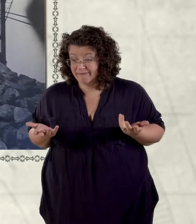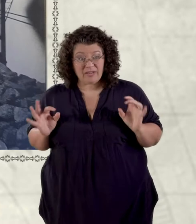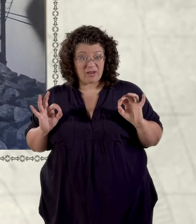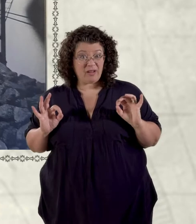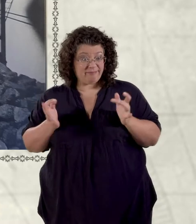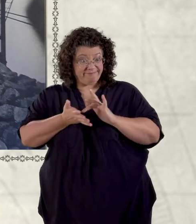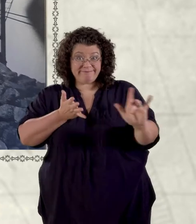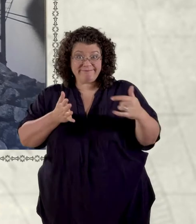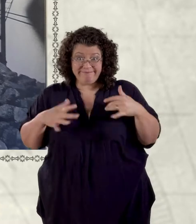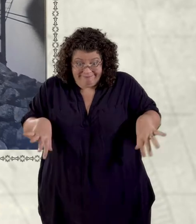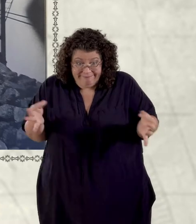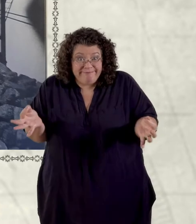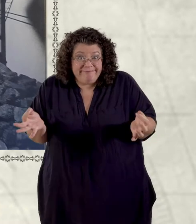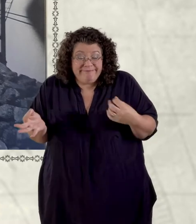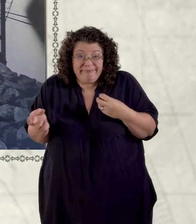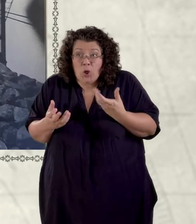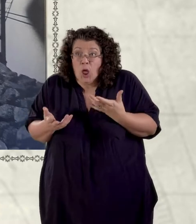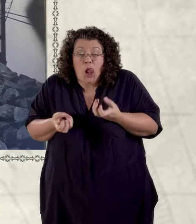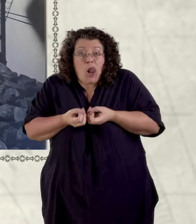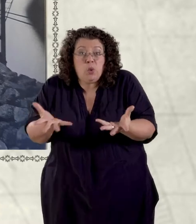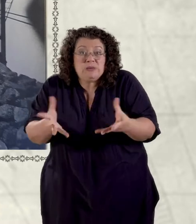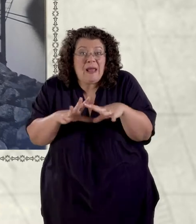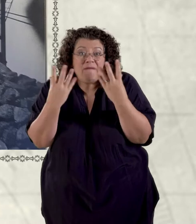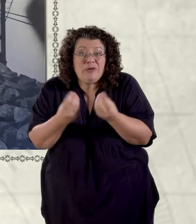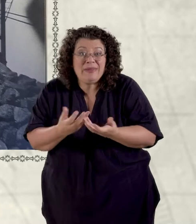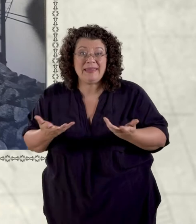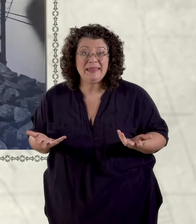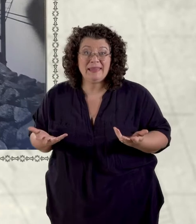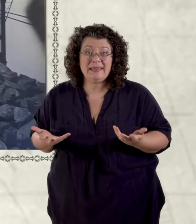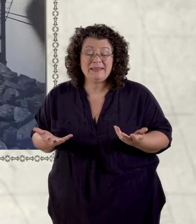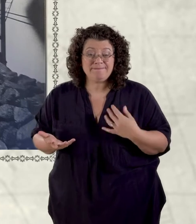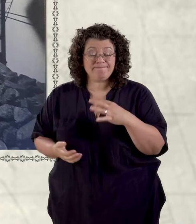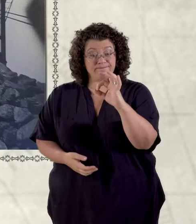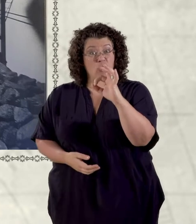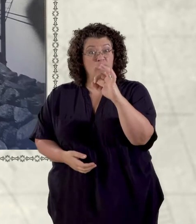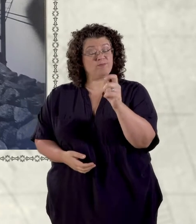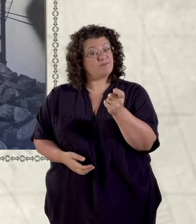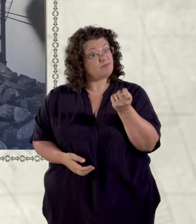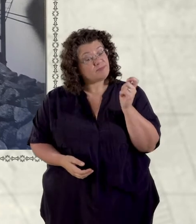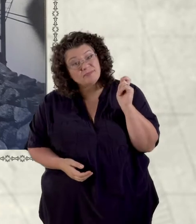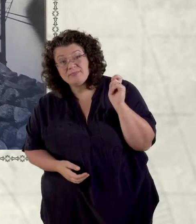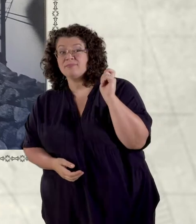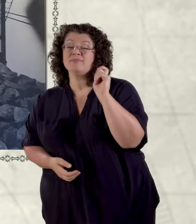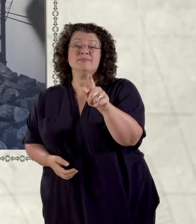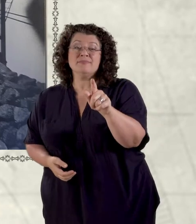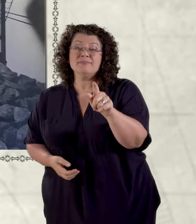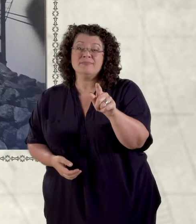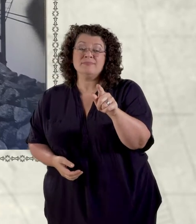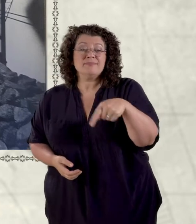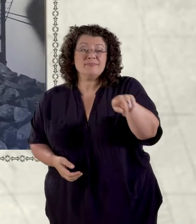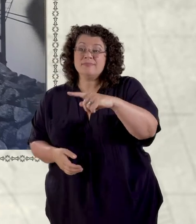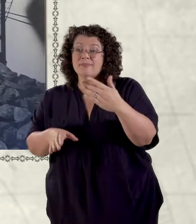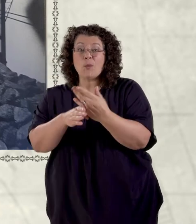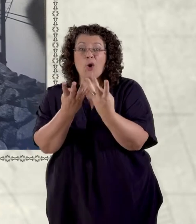Ac wrth i mi ddaflu'r darnarian ar hanner coron i ganol y gweithwyr, dyma nhw'n sylweddoli. Fy modd i'n